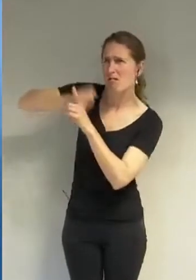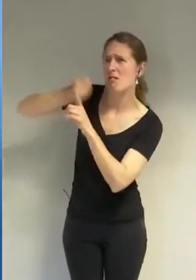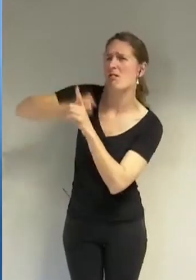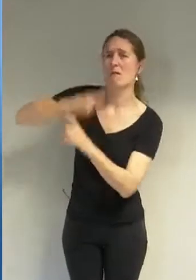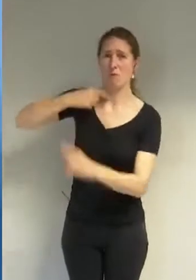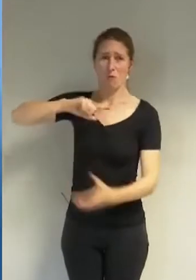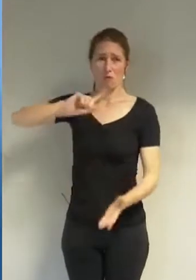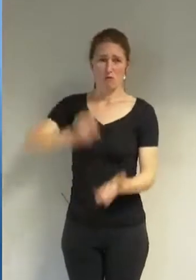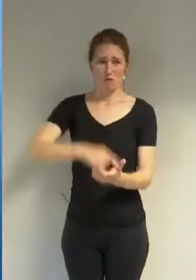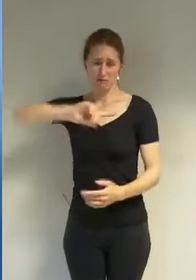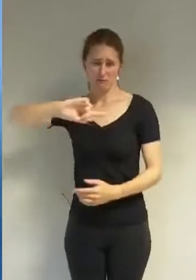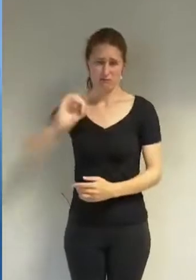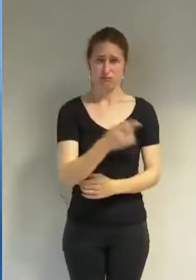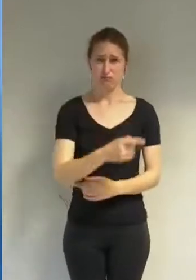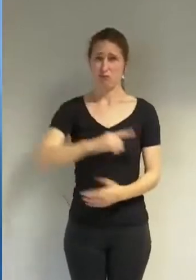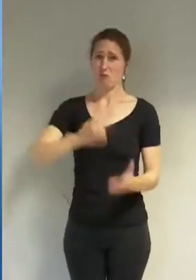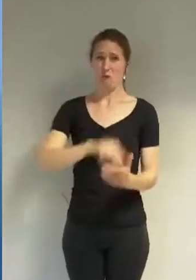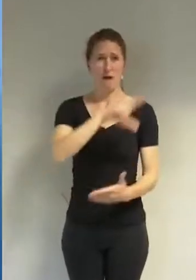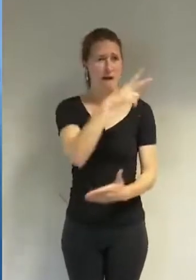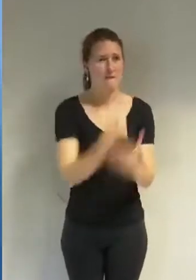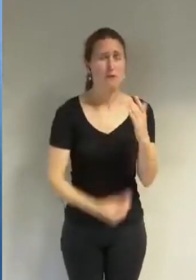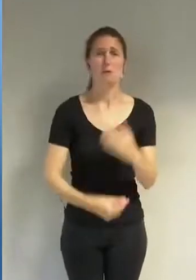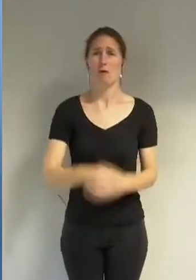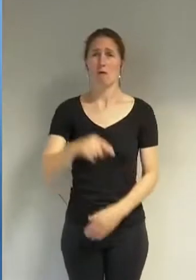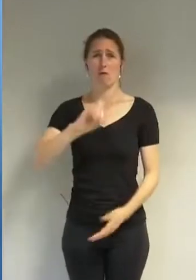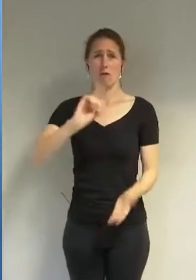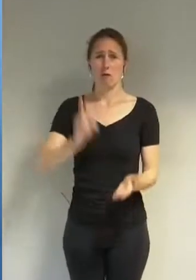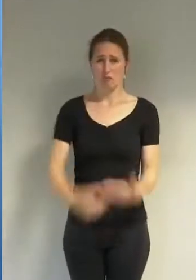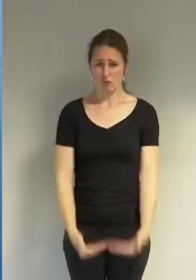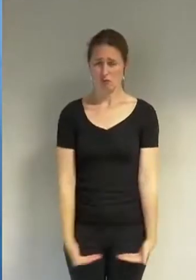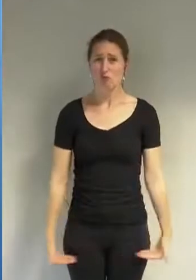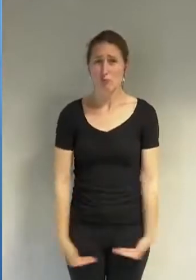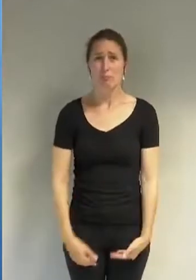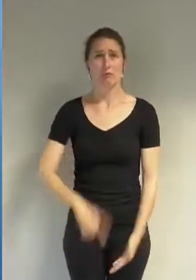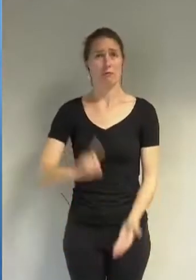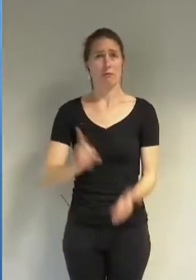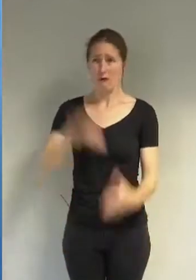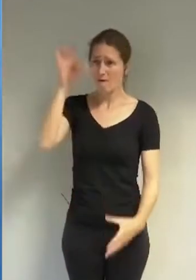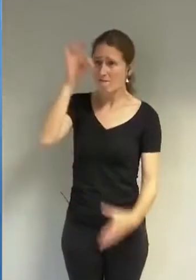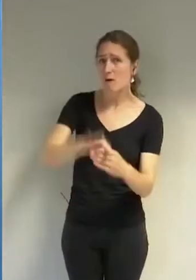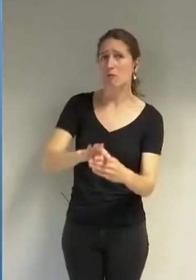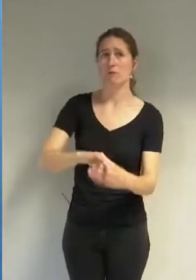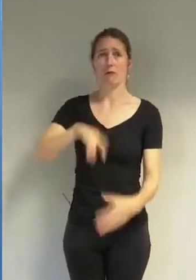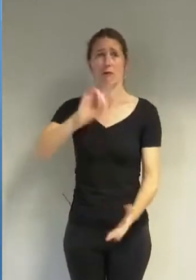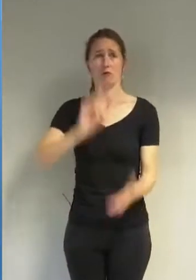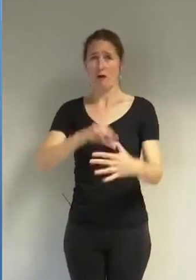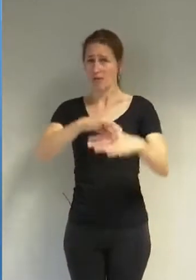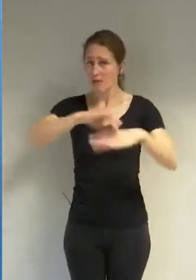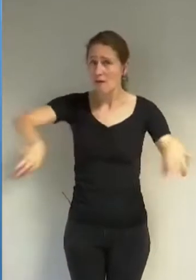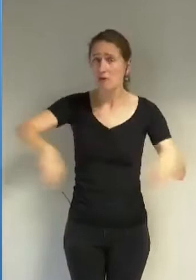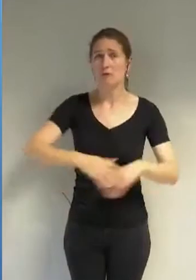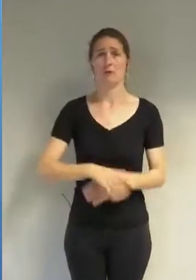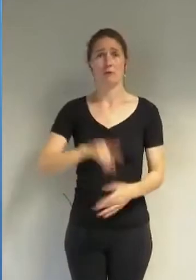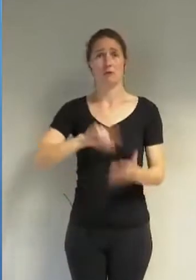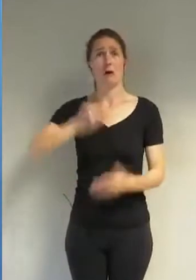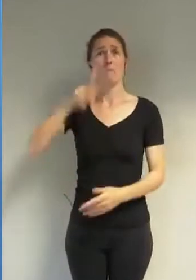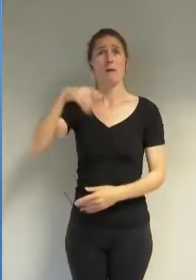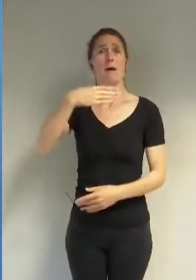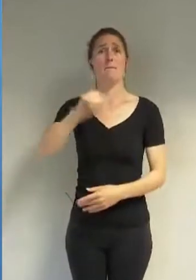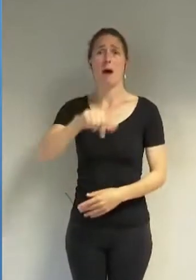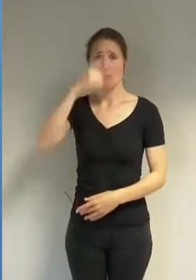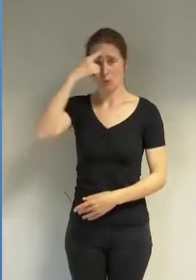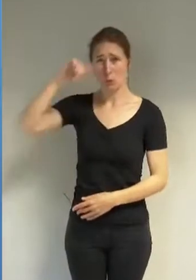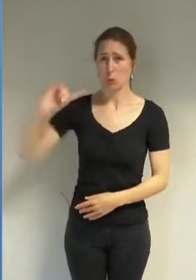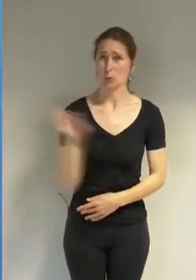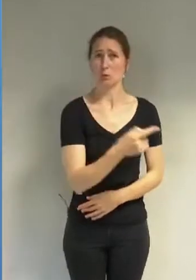droits aux mini-jupes, droits de vote, droits de divorcer, et tout récemment le droit à la PMA pour toutes et l'allongement du délai du droit à l'avortement.